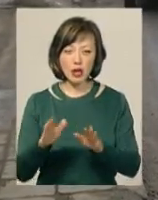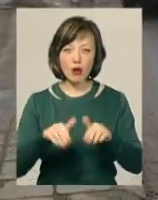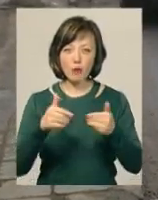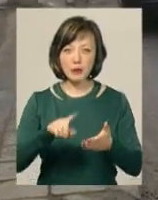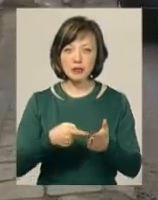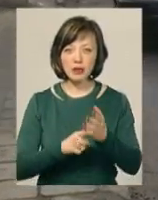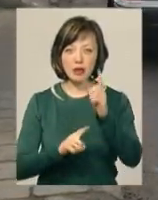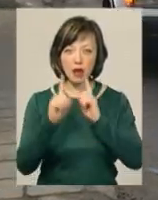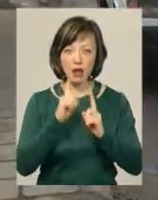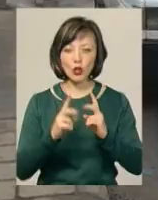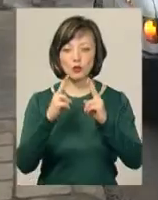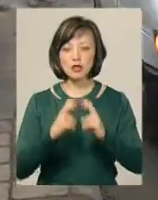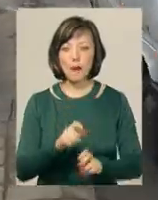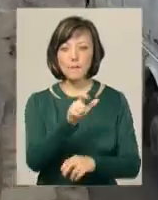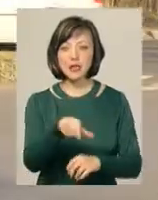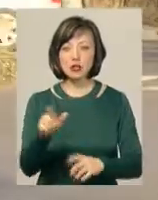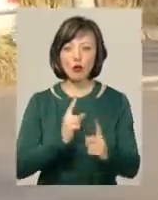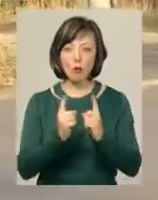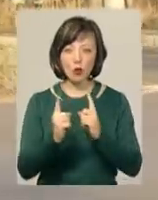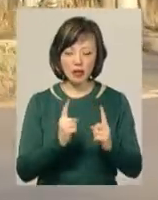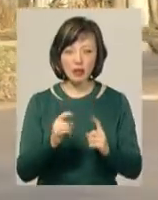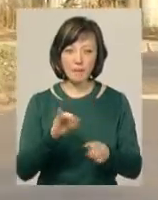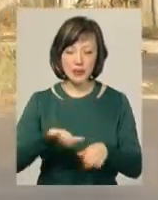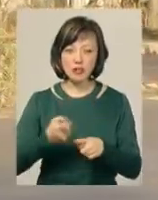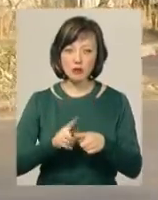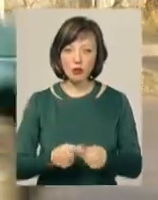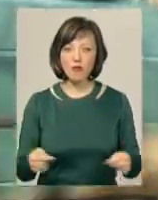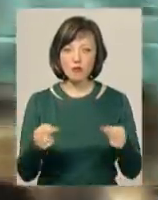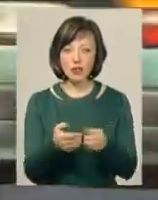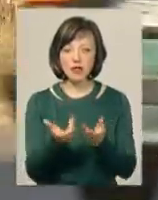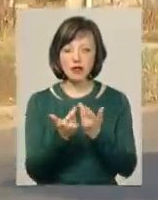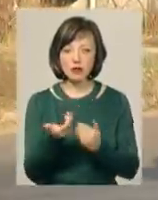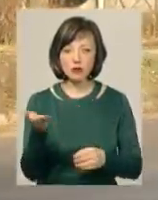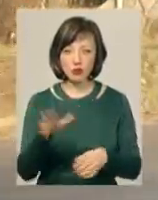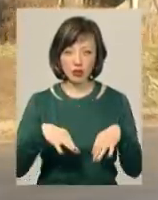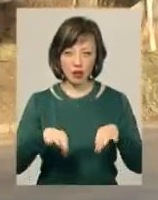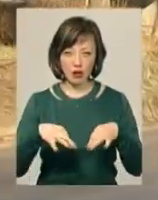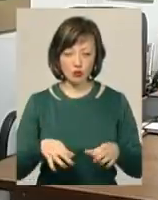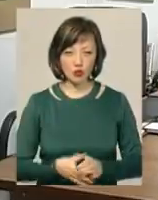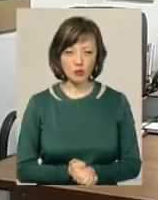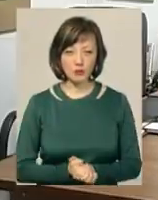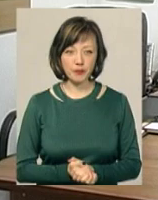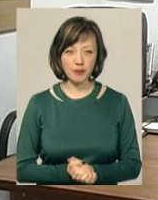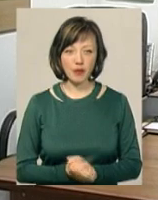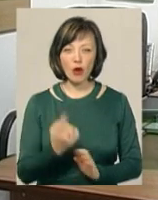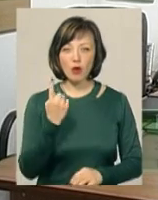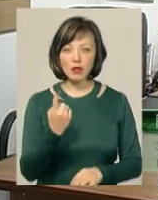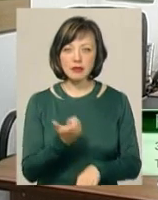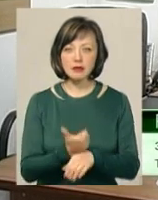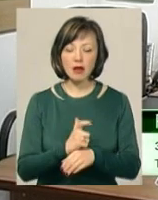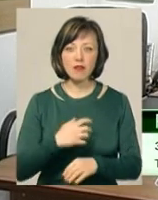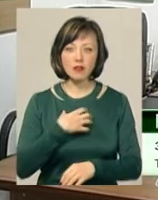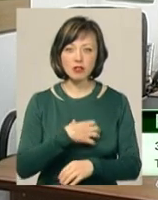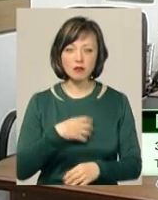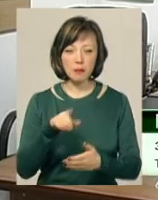міській раді дослідити пасажиропотік на маршрутах. І вже після цього визначити кількість транспорту, який має курсувати. Одне з найважливіших питань,